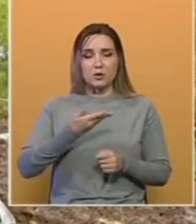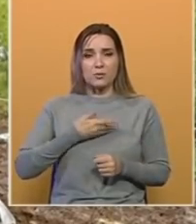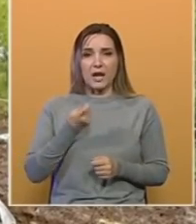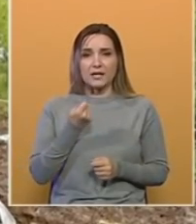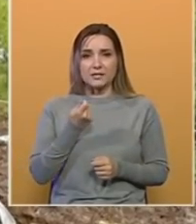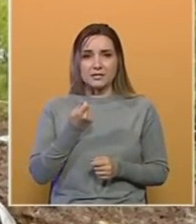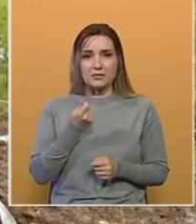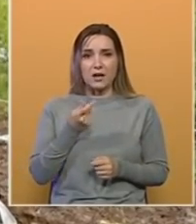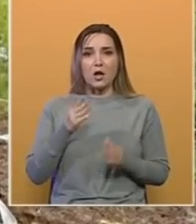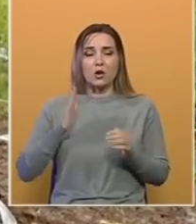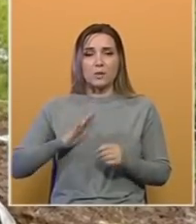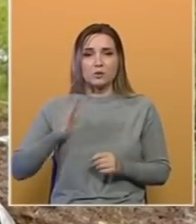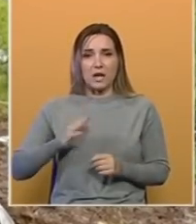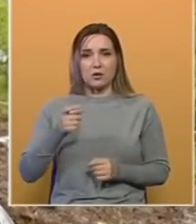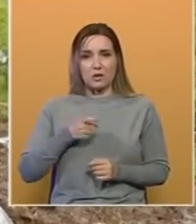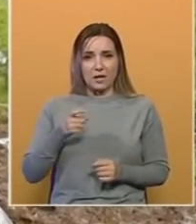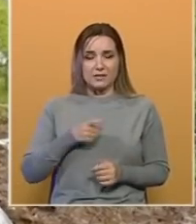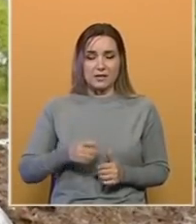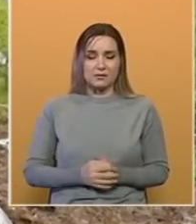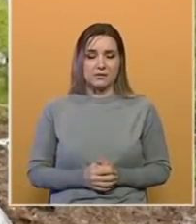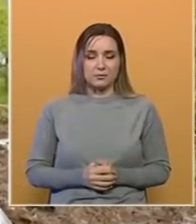srestava kod međunarodnih organizacija.